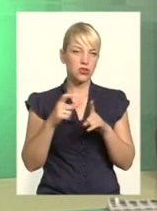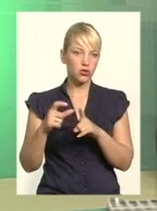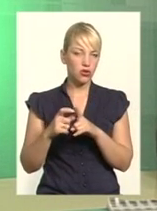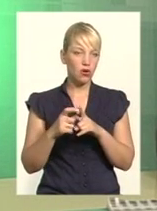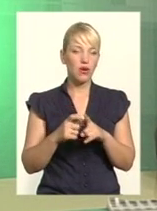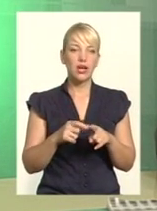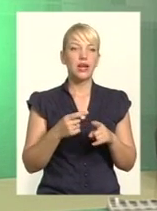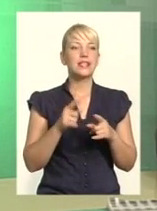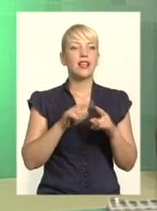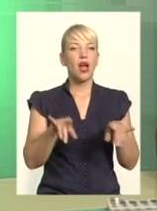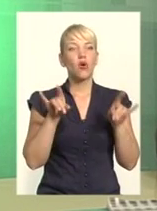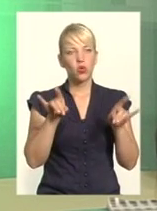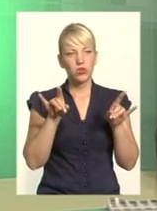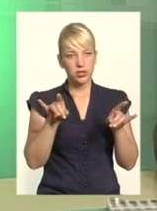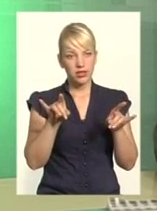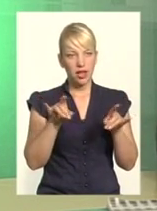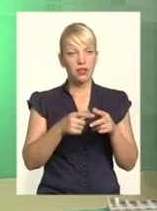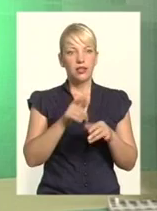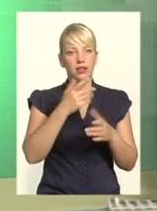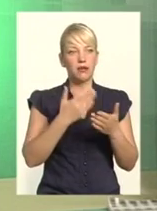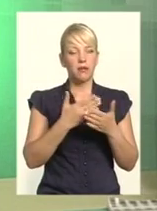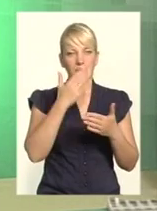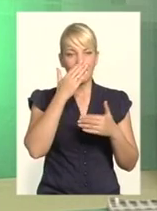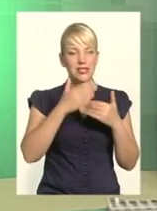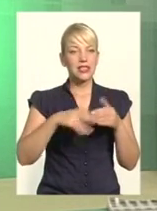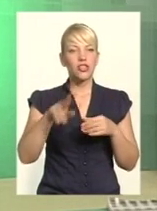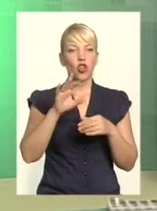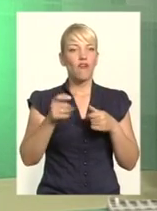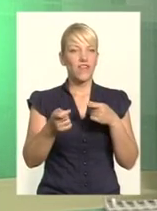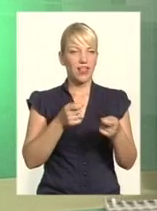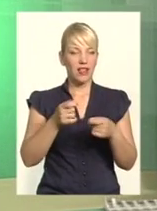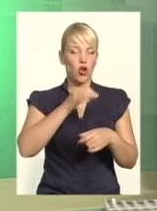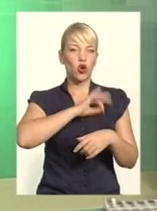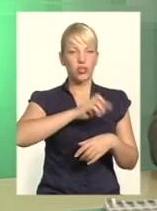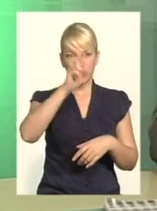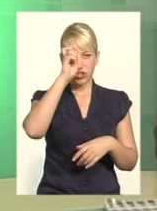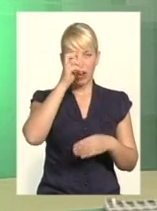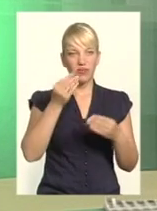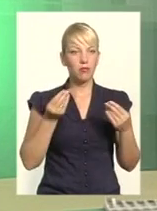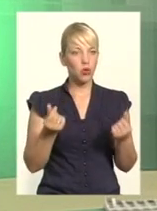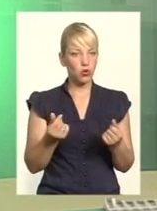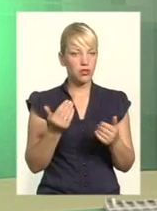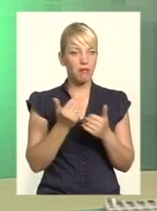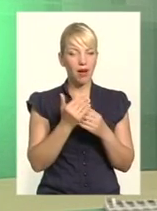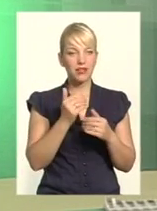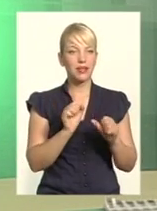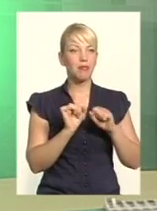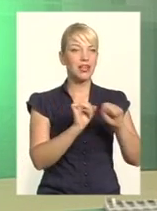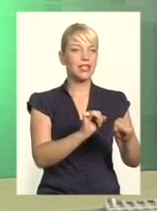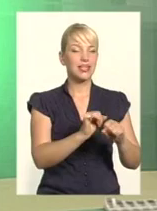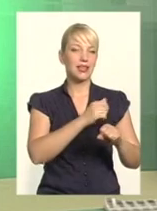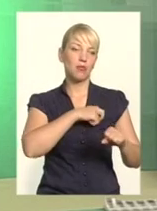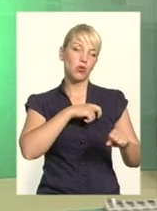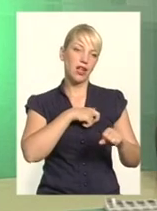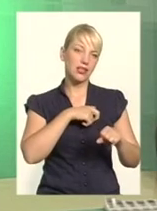крутізна, бути близьким до влади, користуватися державними коштами, мати підкриття чи то депутатським мандатом, чи